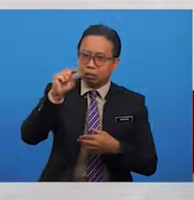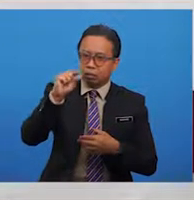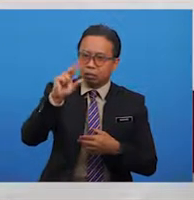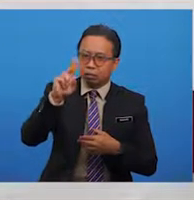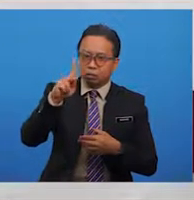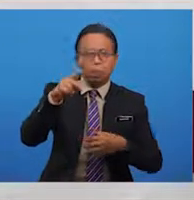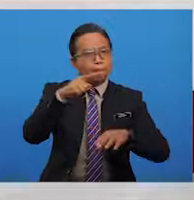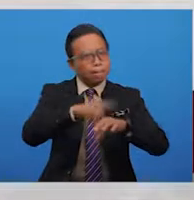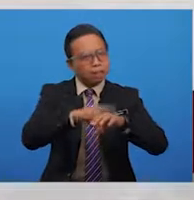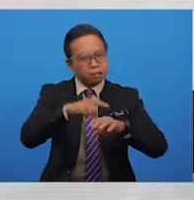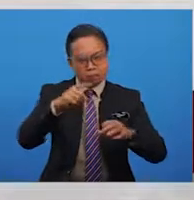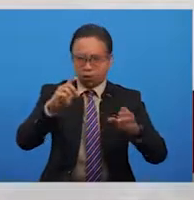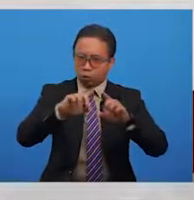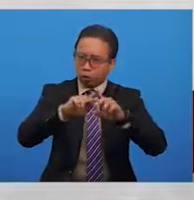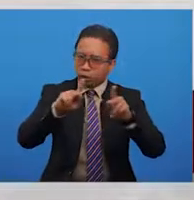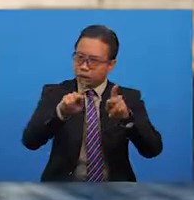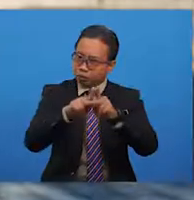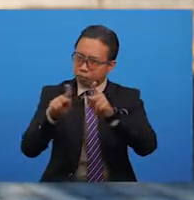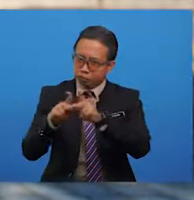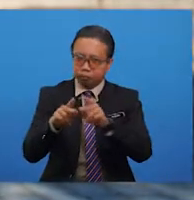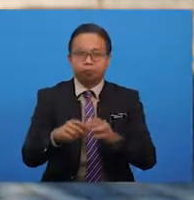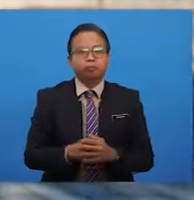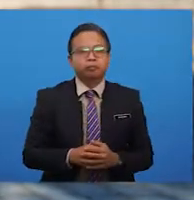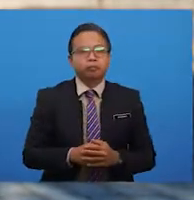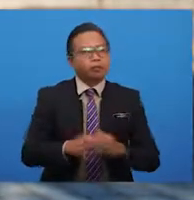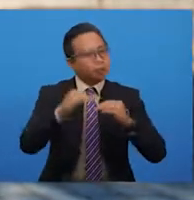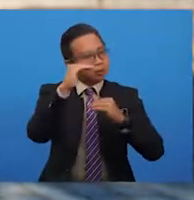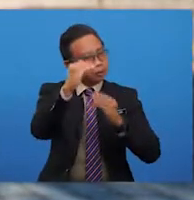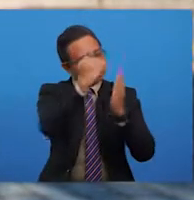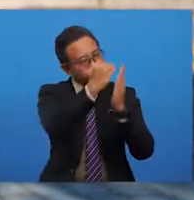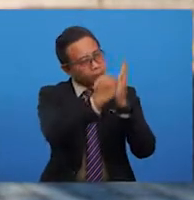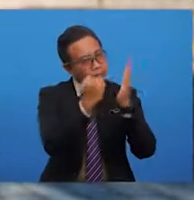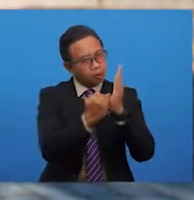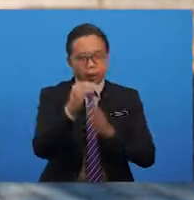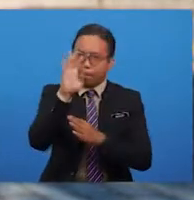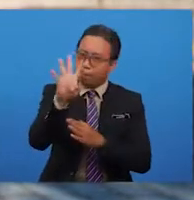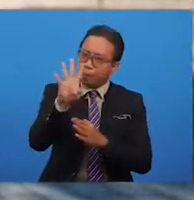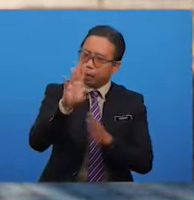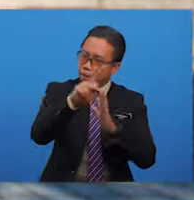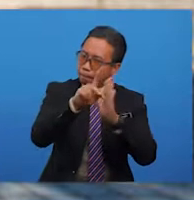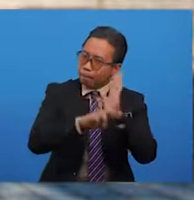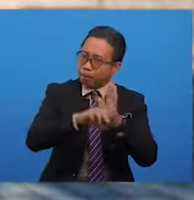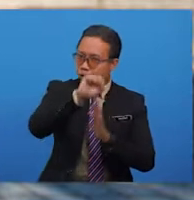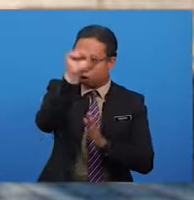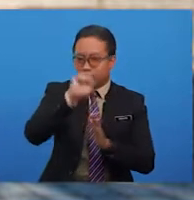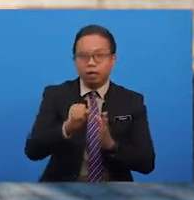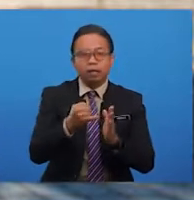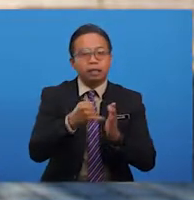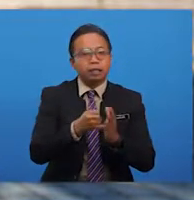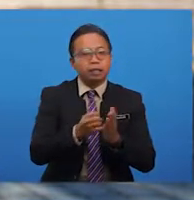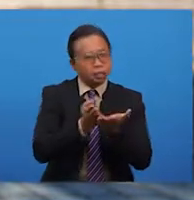berlaku di kota. Perincian tema dalam keempat-empat persoalan ini jelas